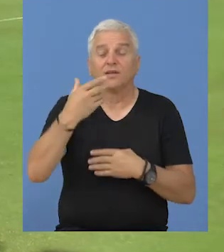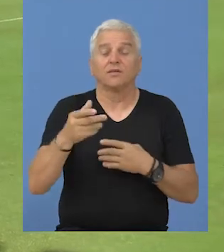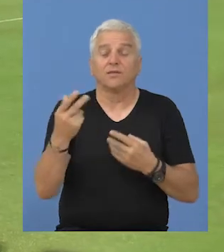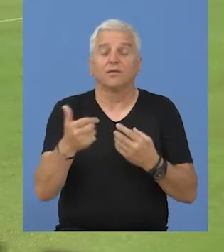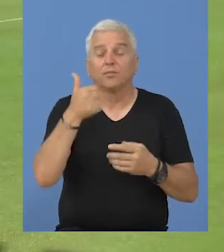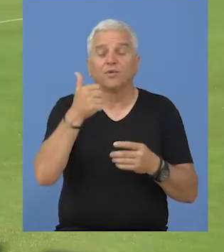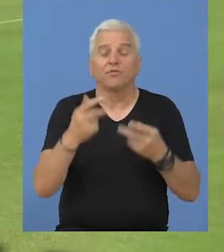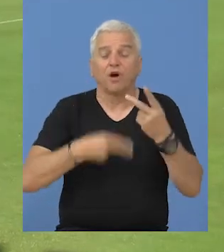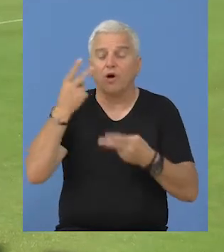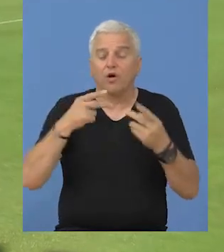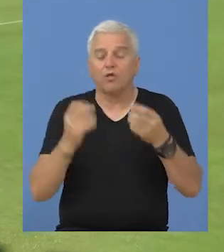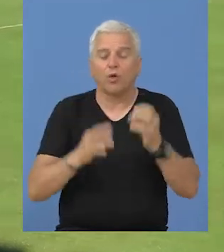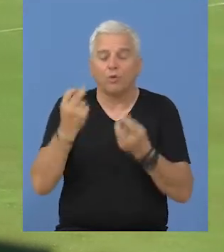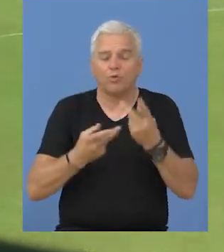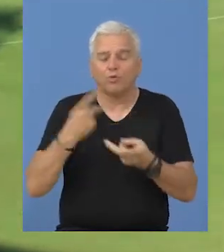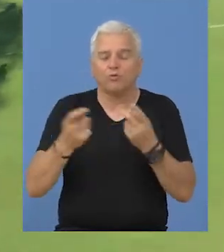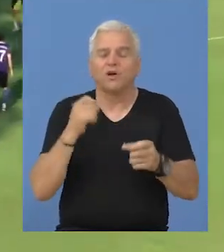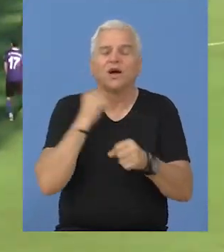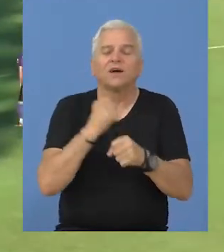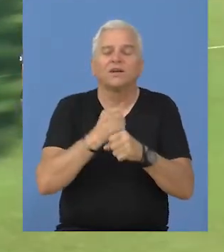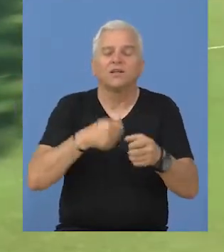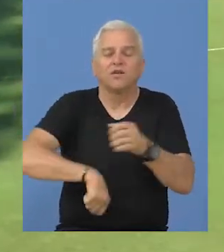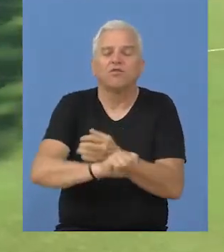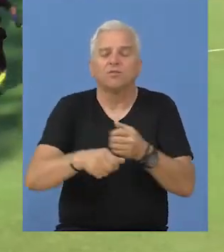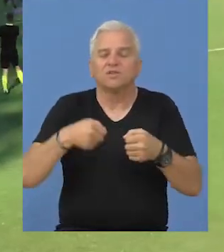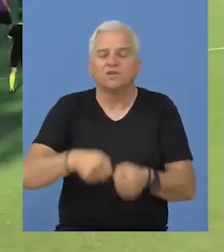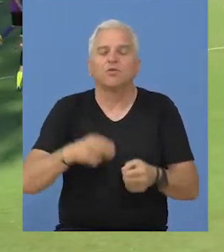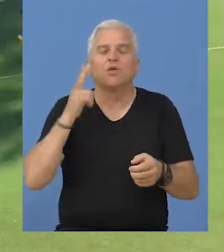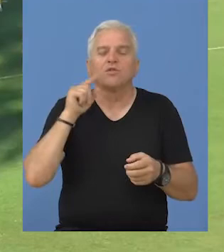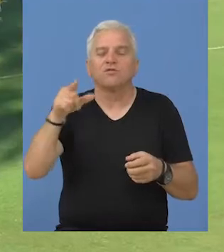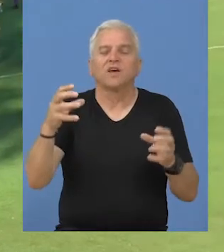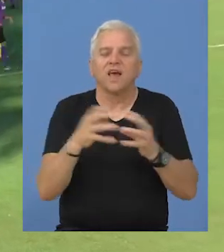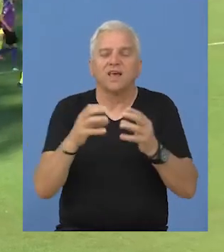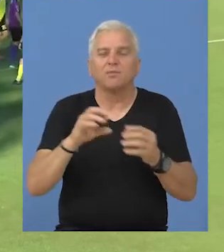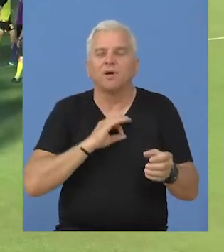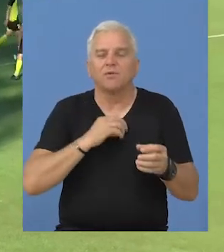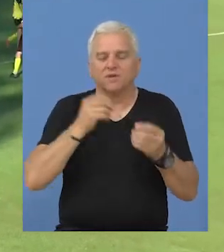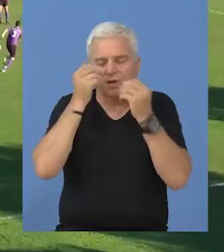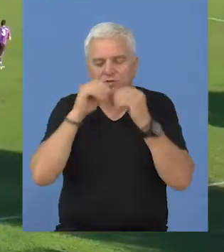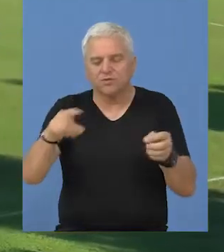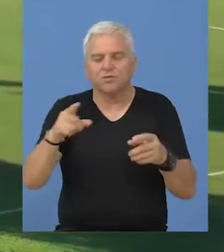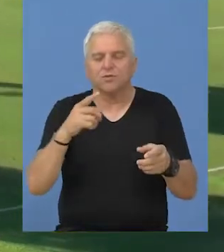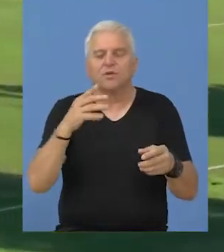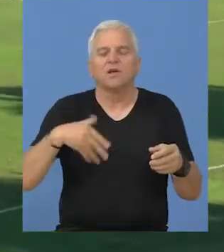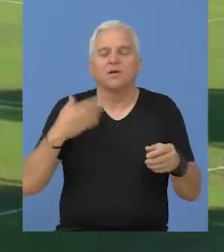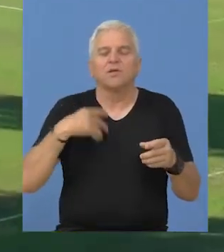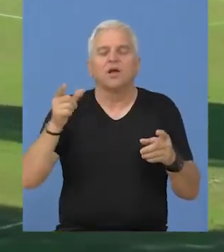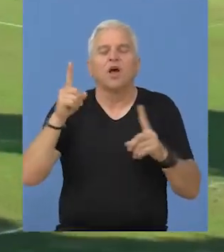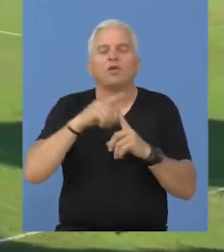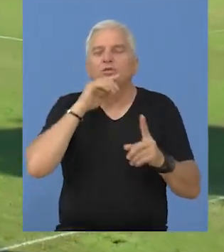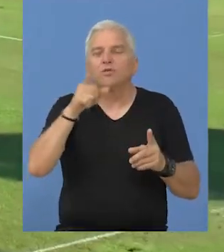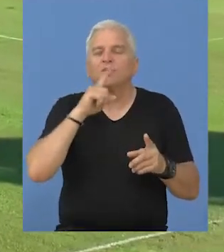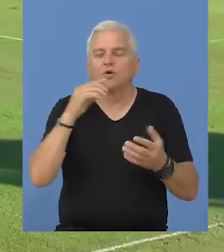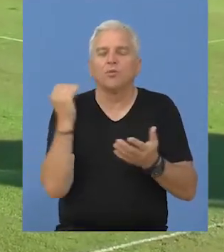Nakon nerješene prve kontrolne utakmice sa radničkim futbolskim klubom Novi Sad, ekipa Bečeja pretrpela je poraz i tot